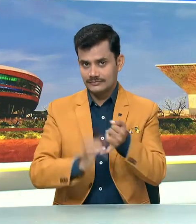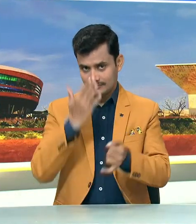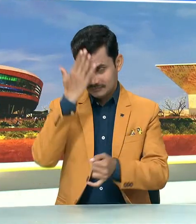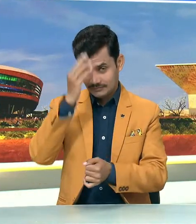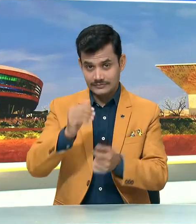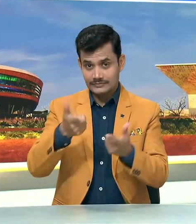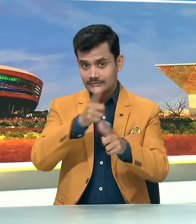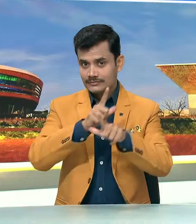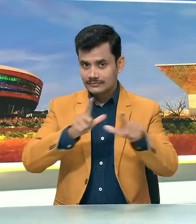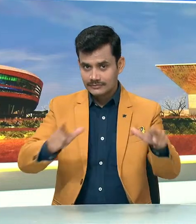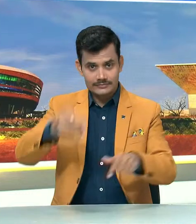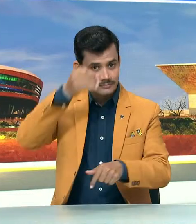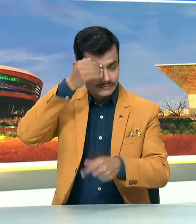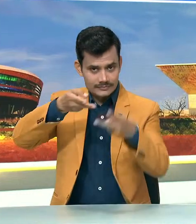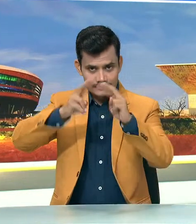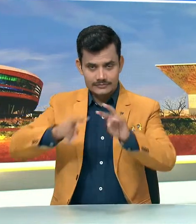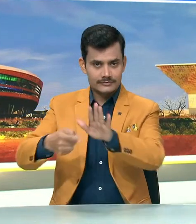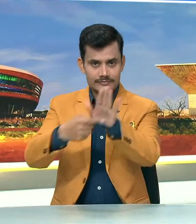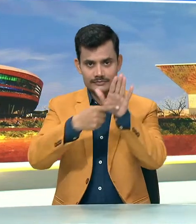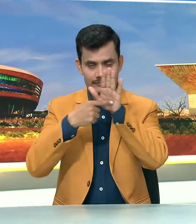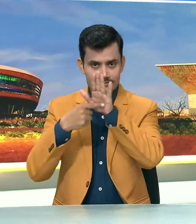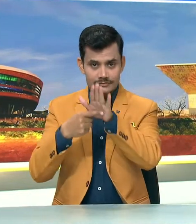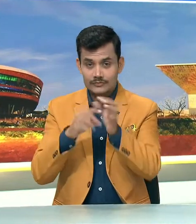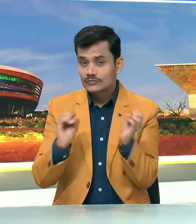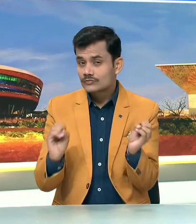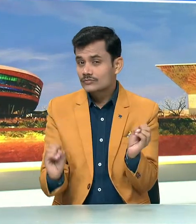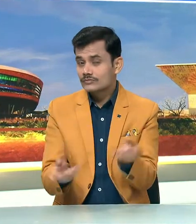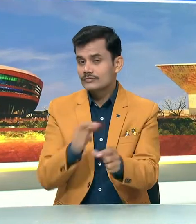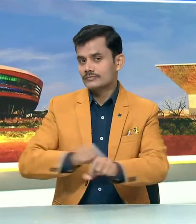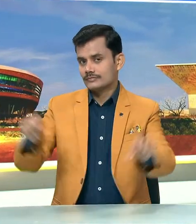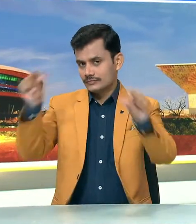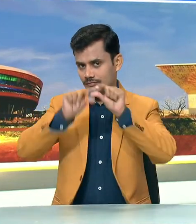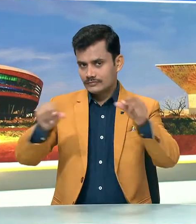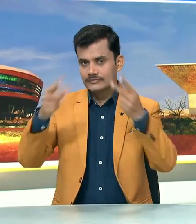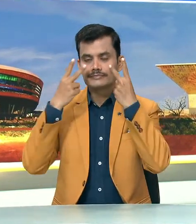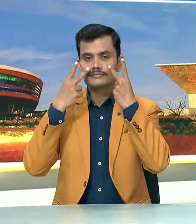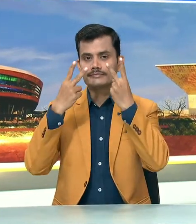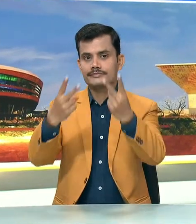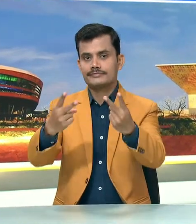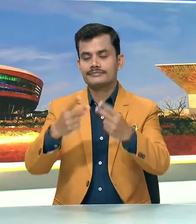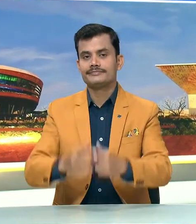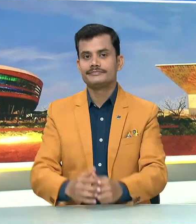मुद्गल जो साइन लेंग्वेज में आप तक खमरों को पहुचाएंगे शुरुआत हेड्लाइन्स के साथ